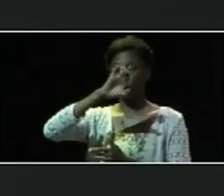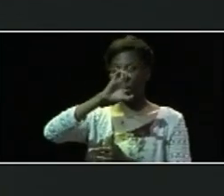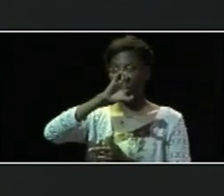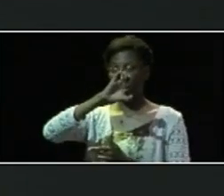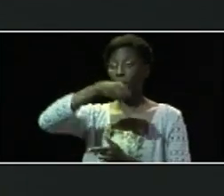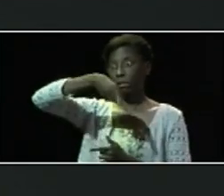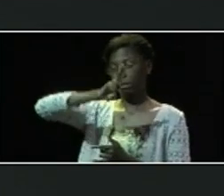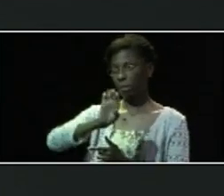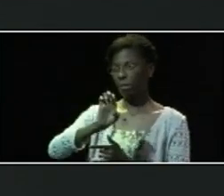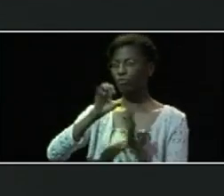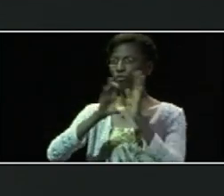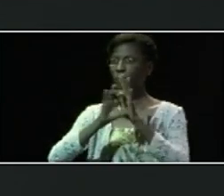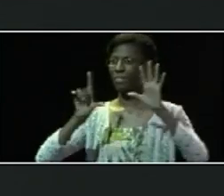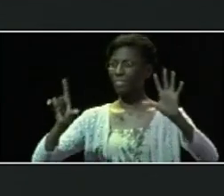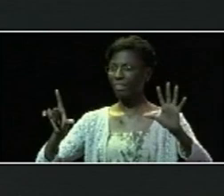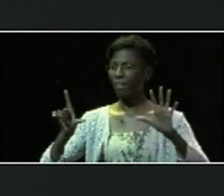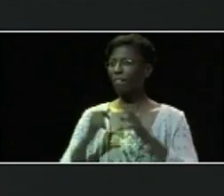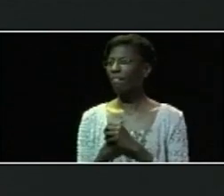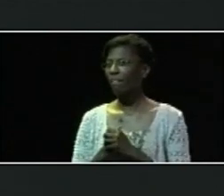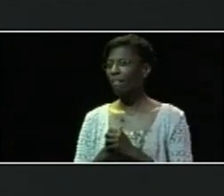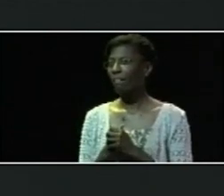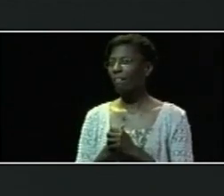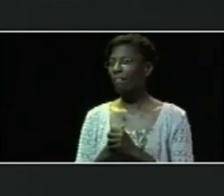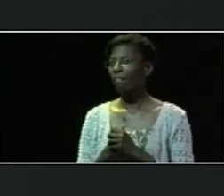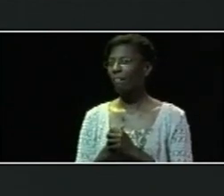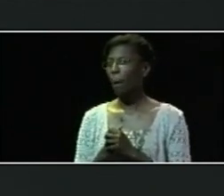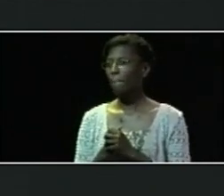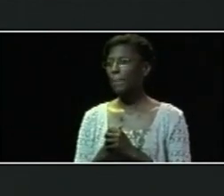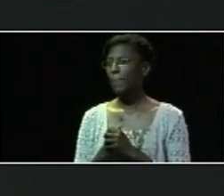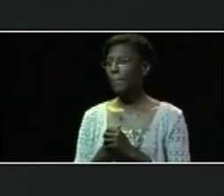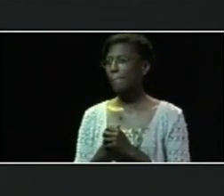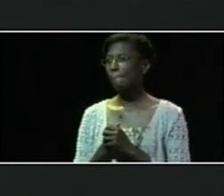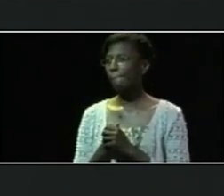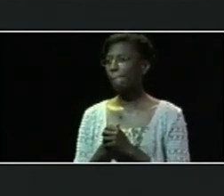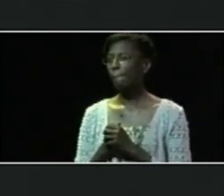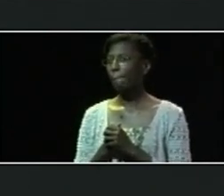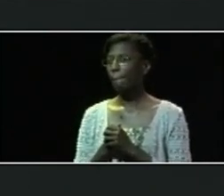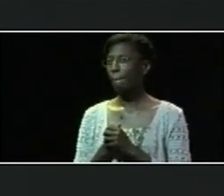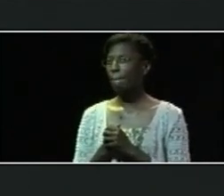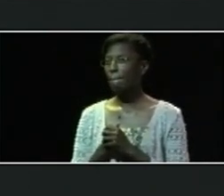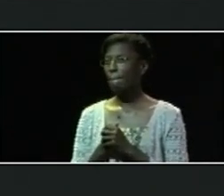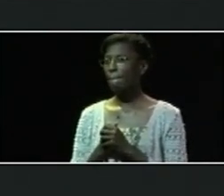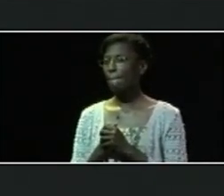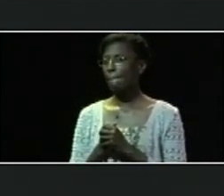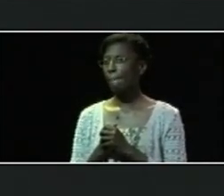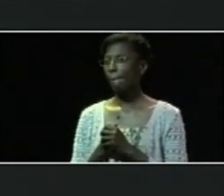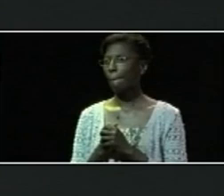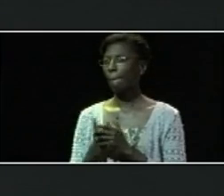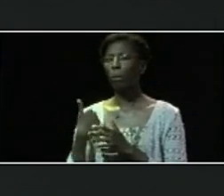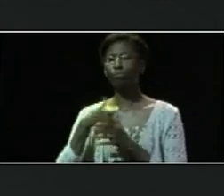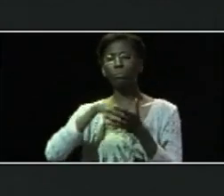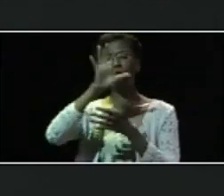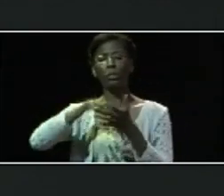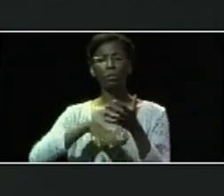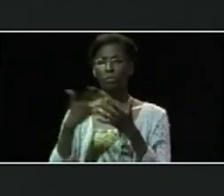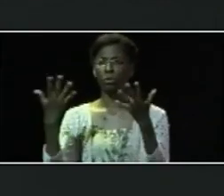'est le texte où Dieu s